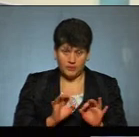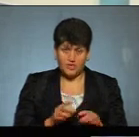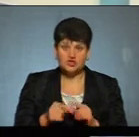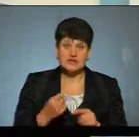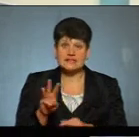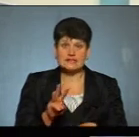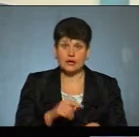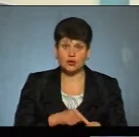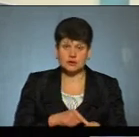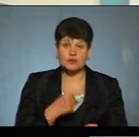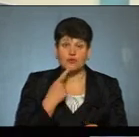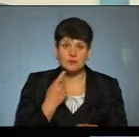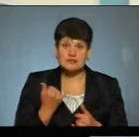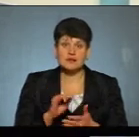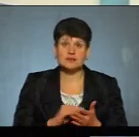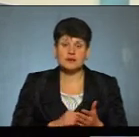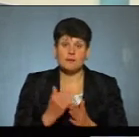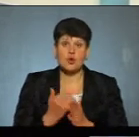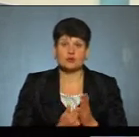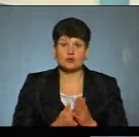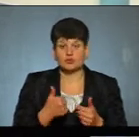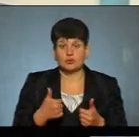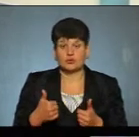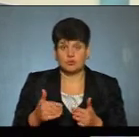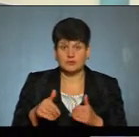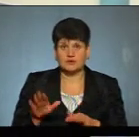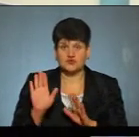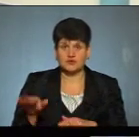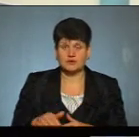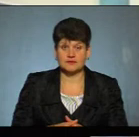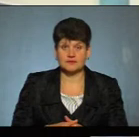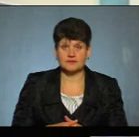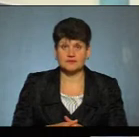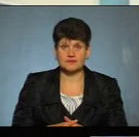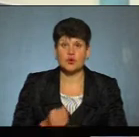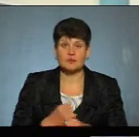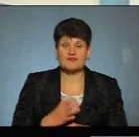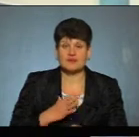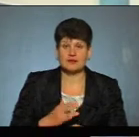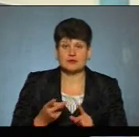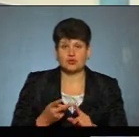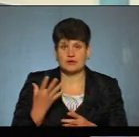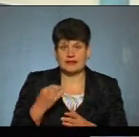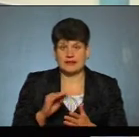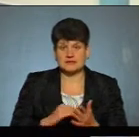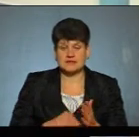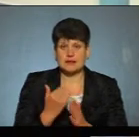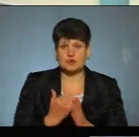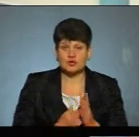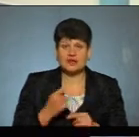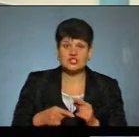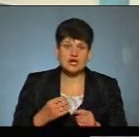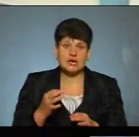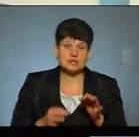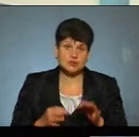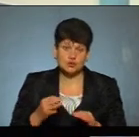години приходимо, кажемо, ми складемо зараз протокол. Добрий-добрий день. Кажу, робіть витримку. На другий день склали протокол. Через суд, зараз